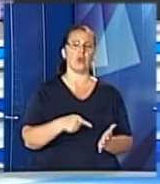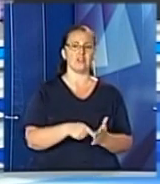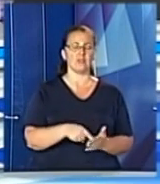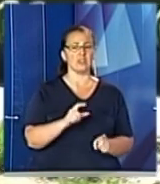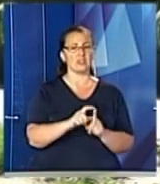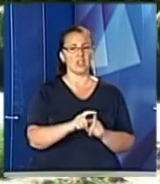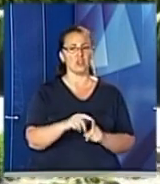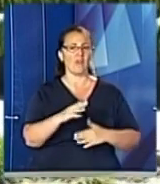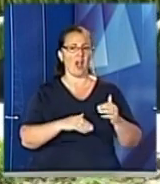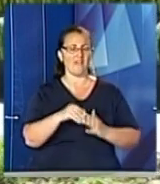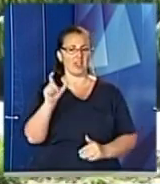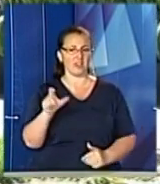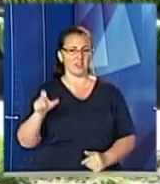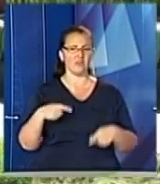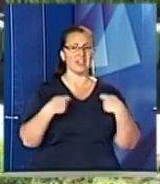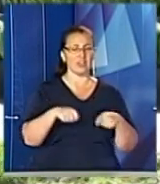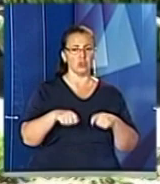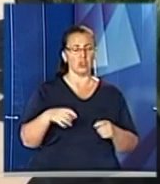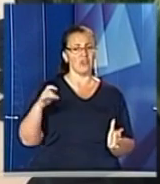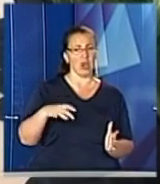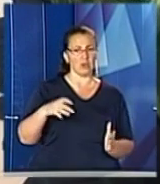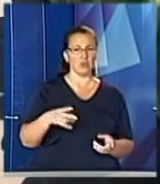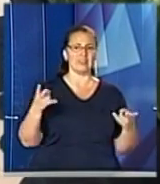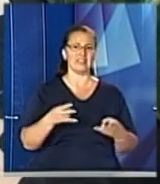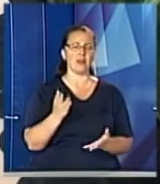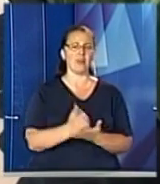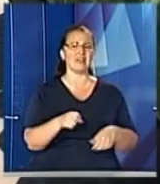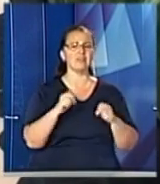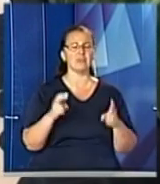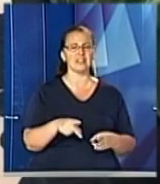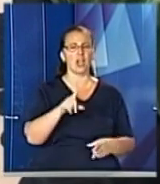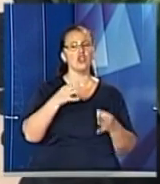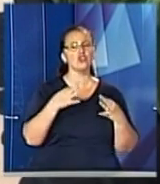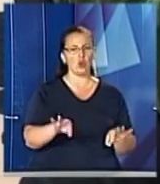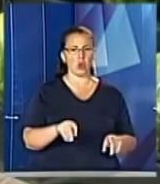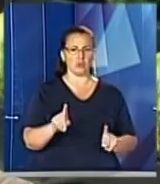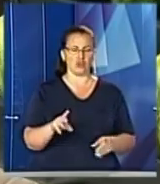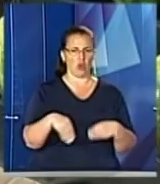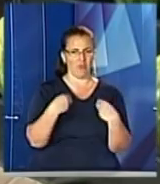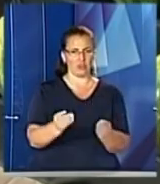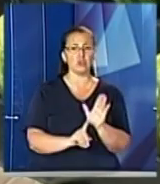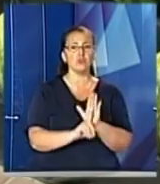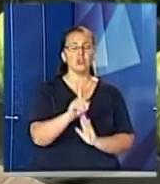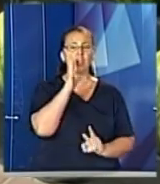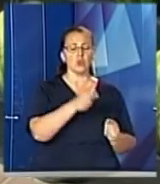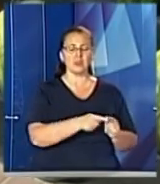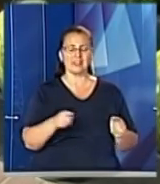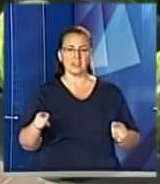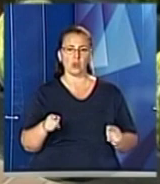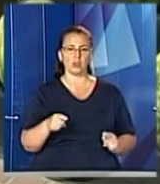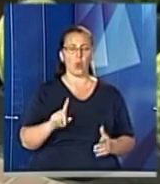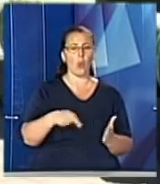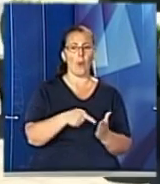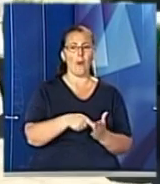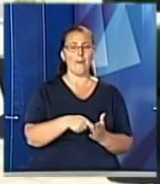фахівців, на торгівлю баштанними потрібно мати спеціальні дозволи, які видають ще з початку сезону у Радуші. Окрім